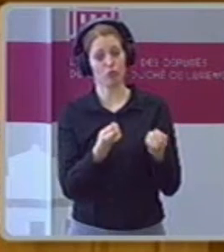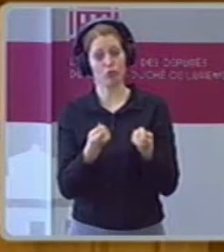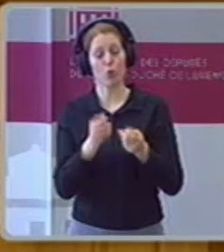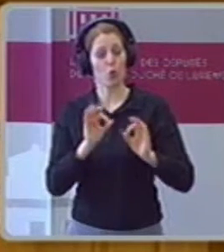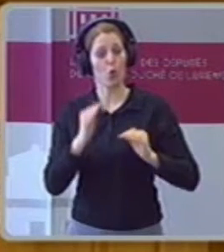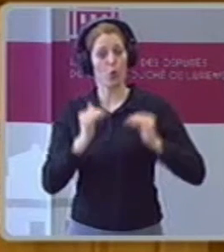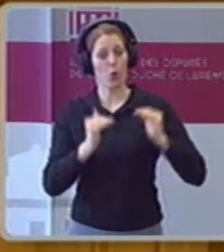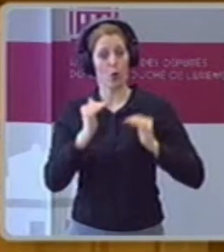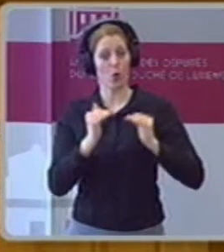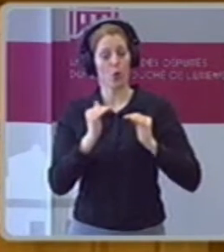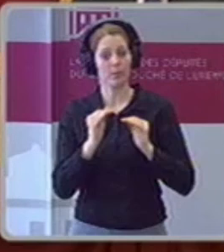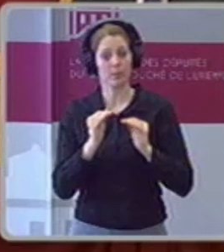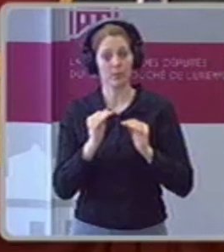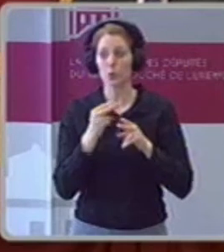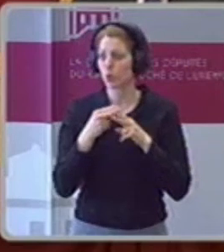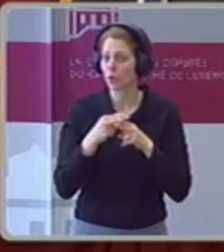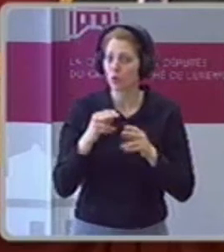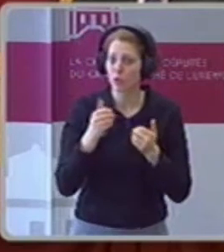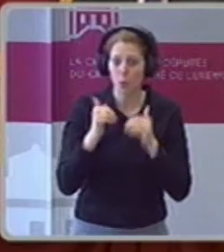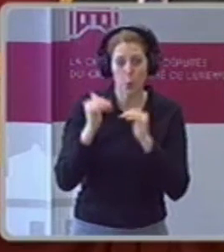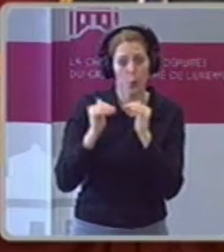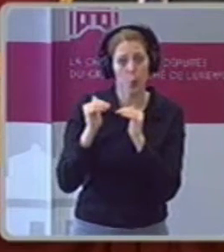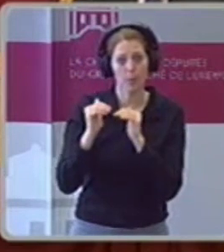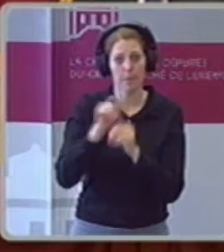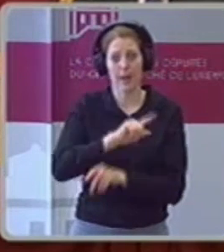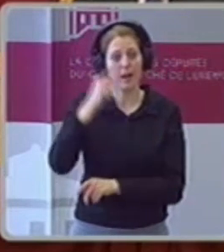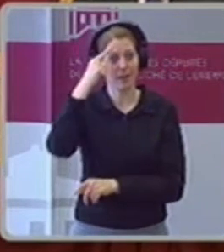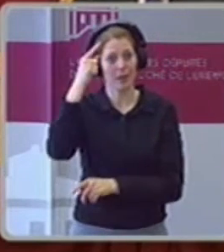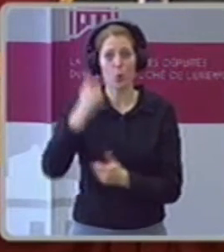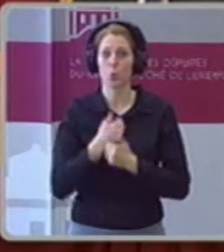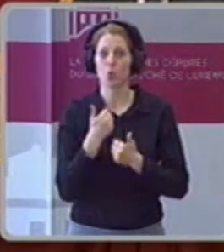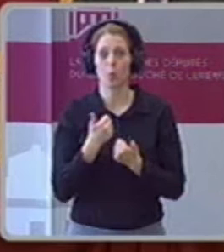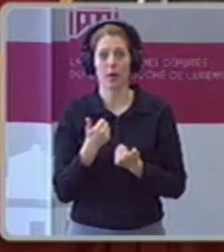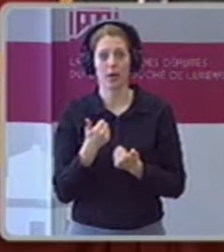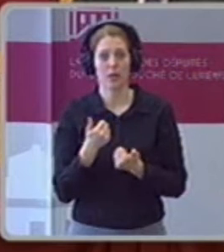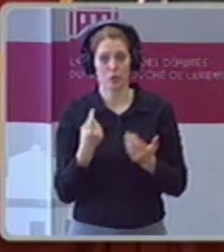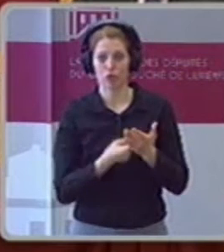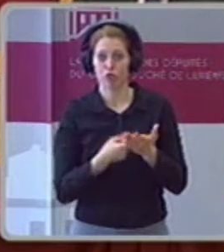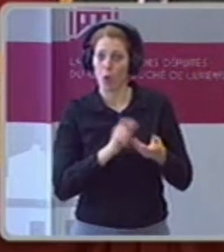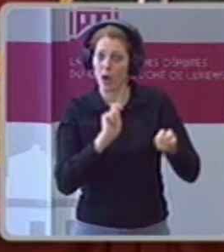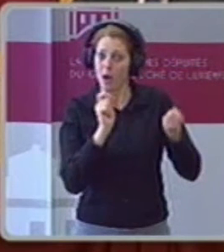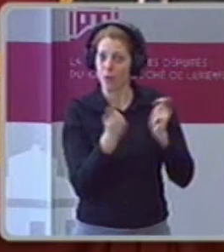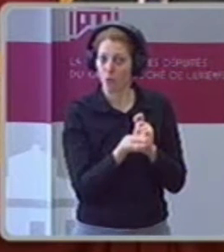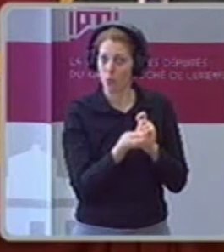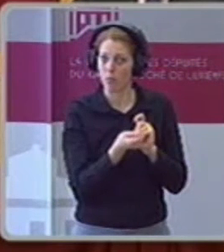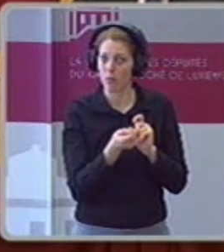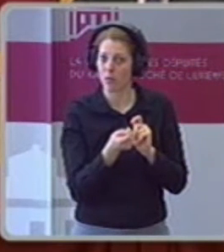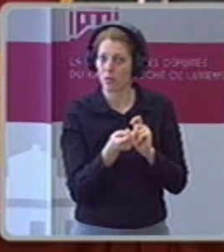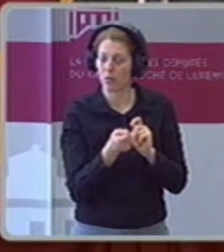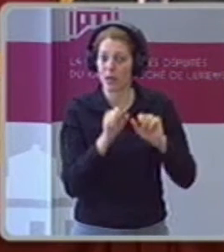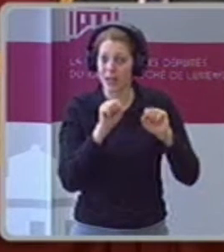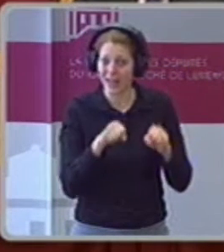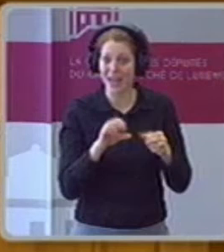dass die Steuerreform durchkommt, am Kader des Budgets finanziert, auch nicht, dass die Staaten nicht weiter